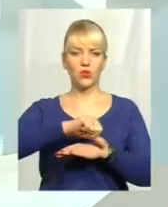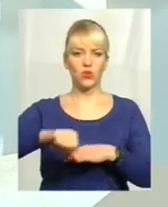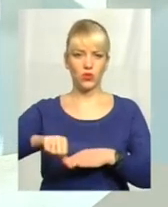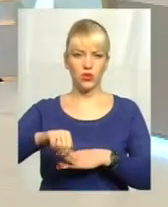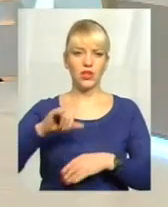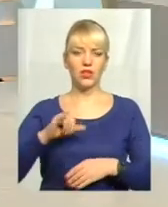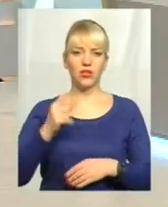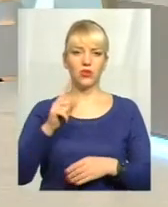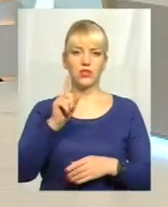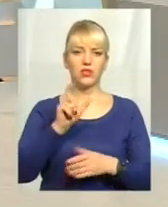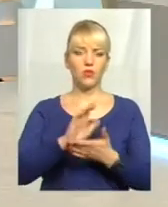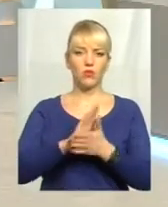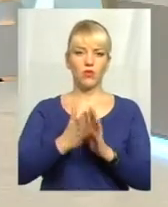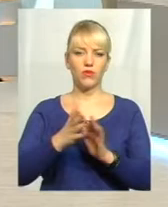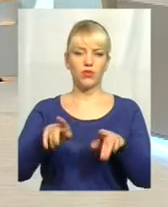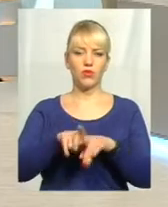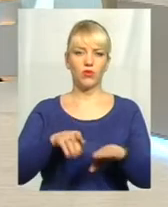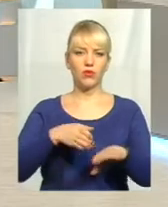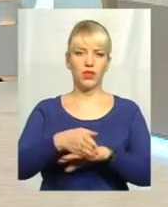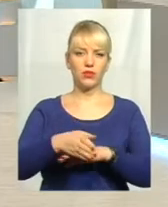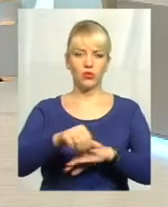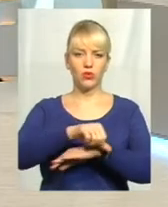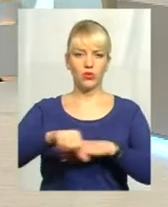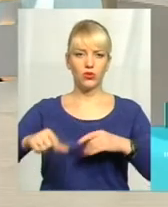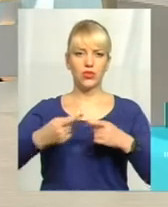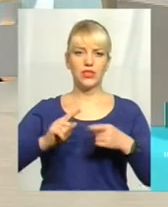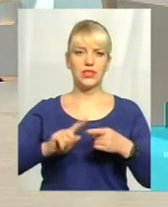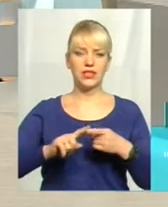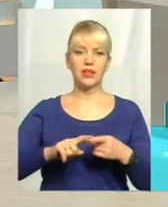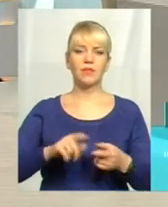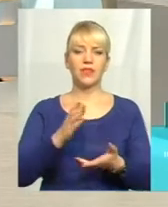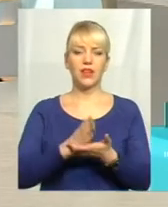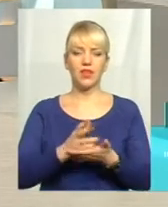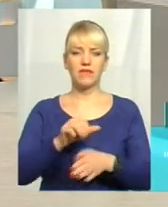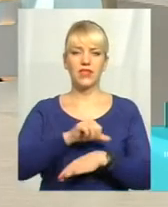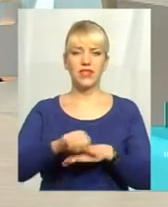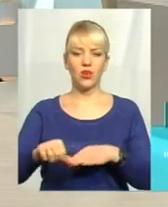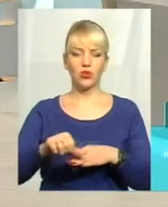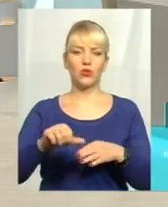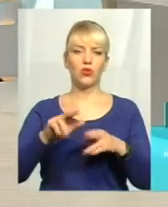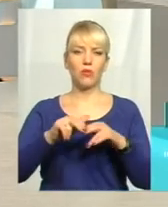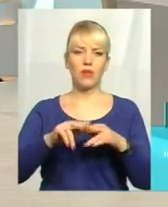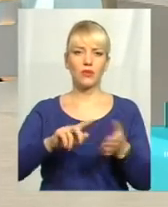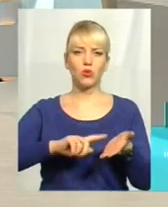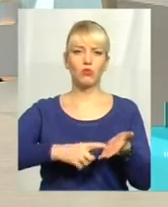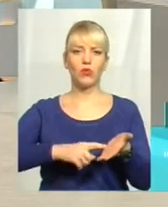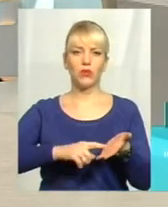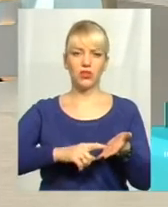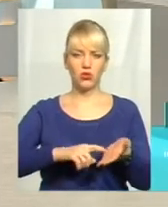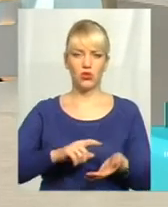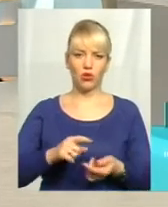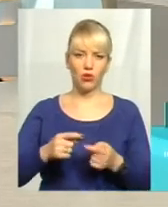І однією з умовою такого перетину було кордону – це, звичайно, наявність закордонного паспорта біометричного зразка. Тому